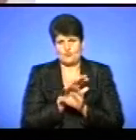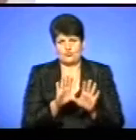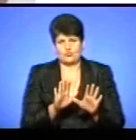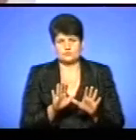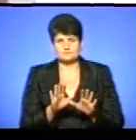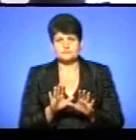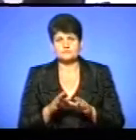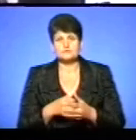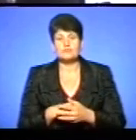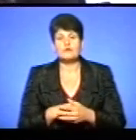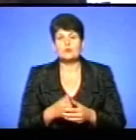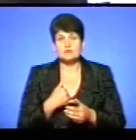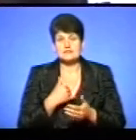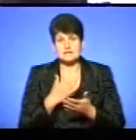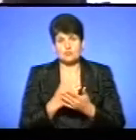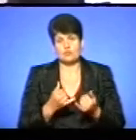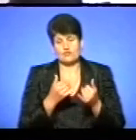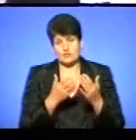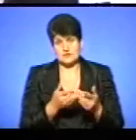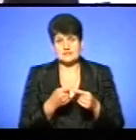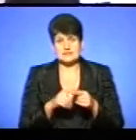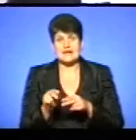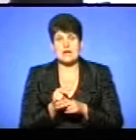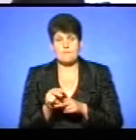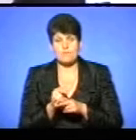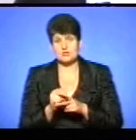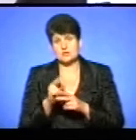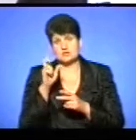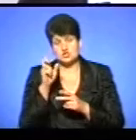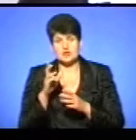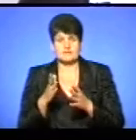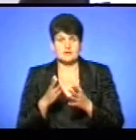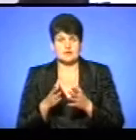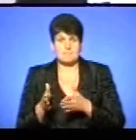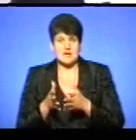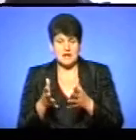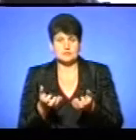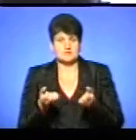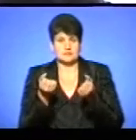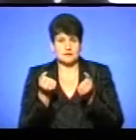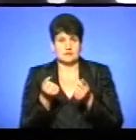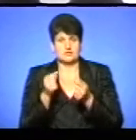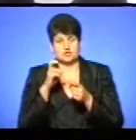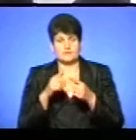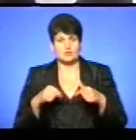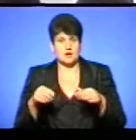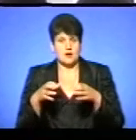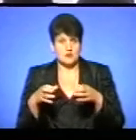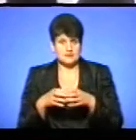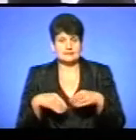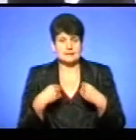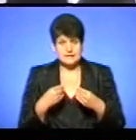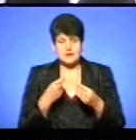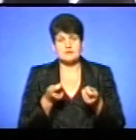невластиві нам функції. Власні повноваження це є ремонти комунальних мереж, утримання комунальної галузі, надання якісних